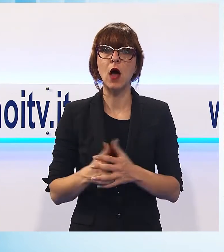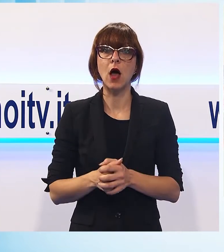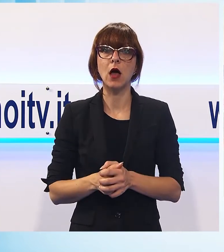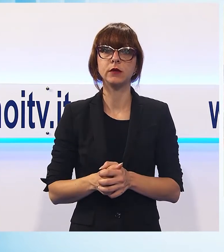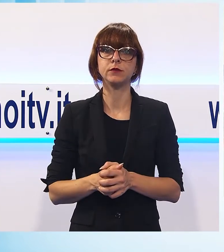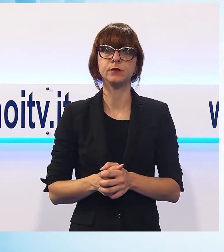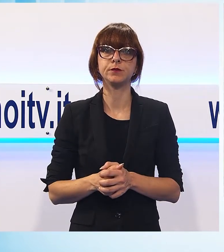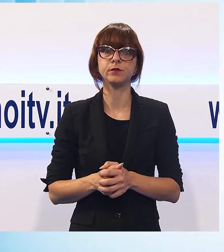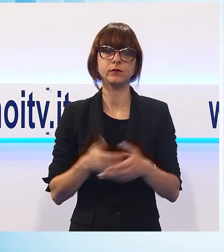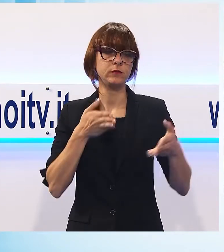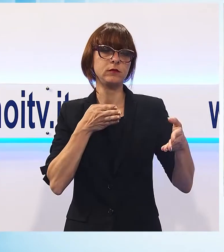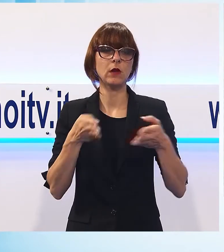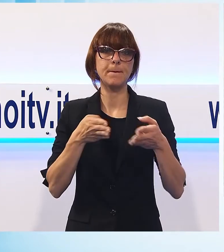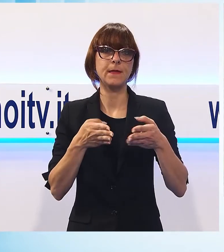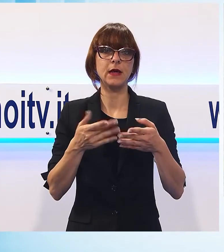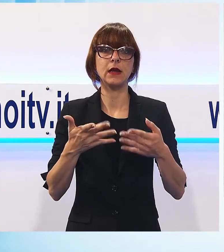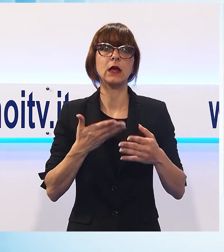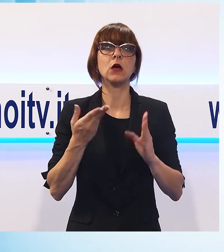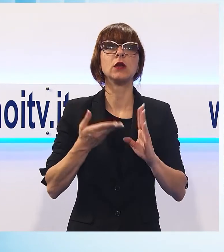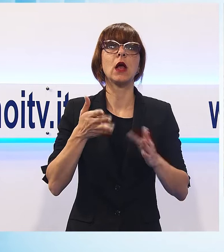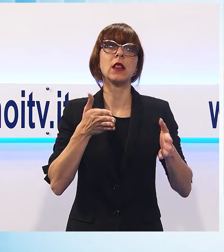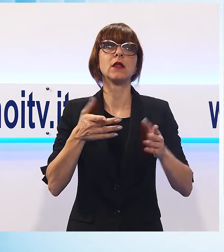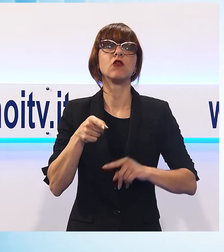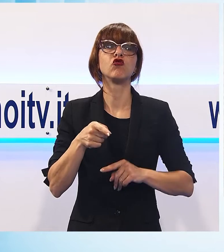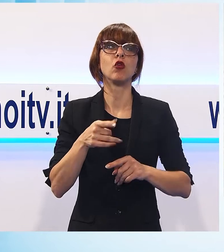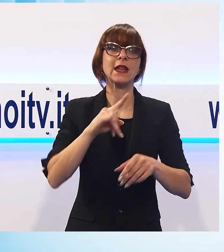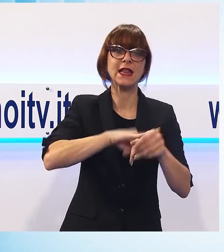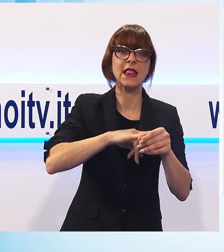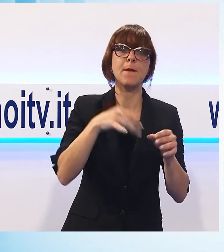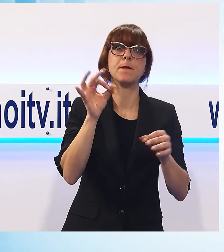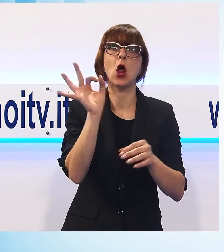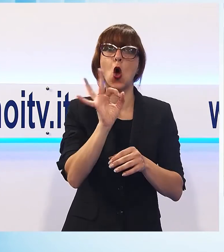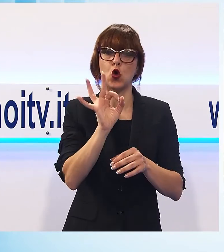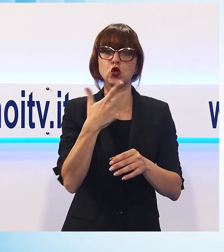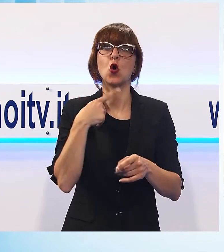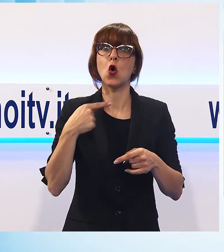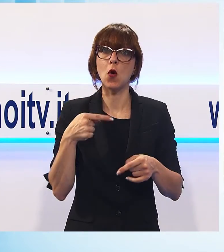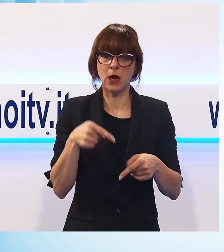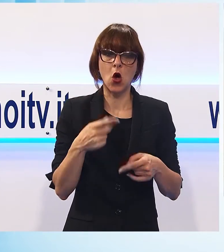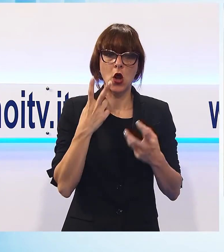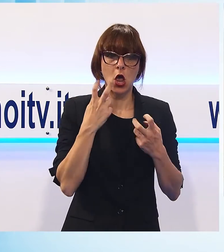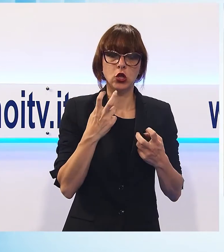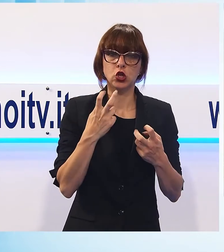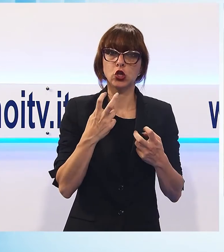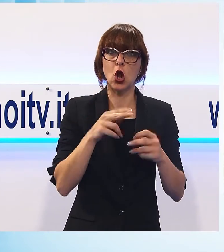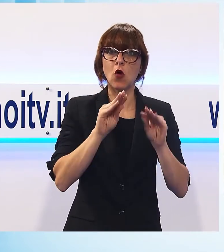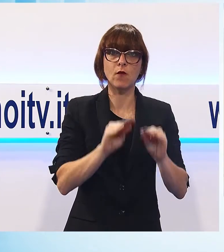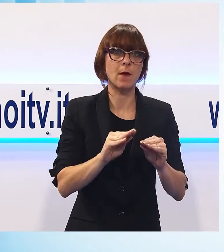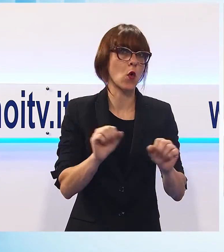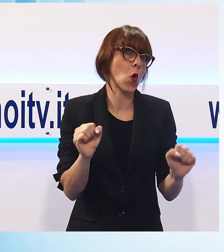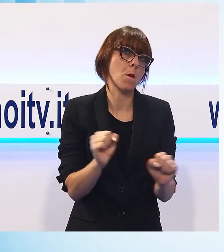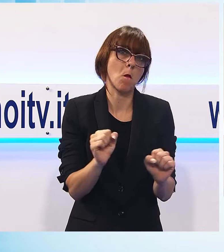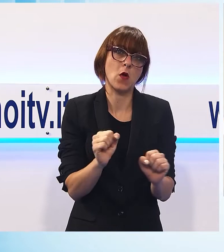noi sono comunque sia di alta stagione, tipo settembre, ottobre, inizia già difficile a trovare il posto.